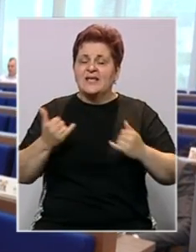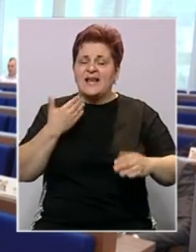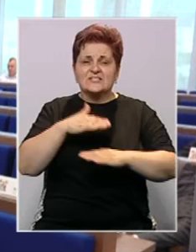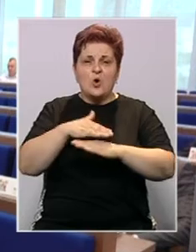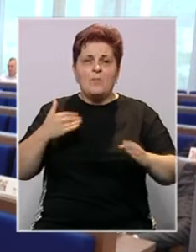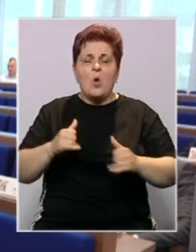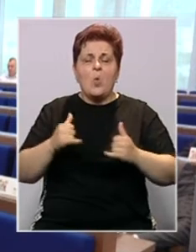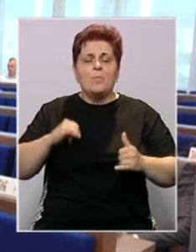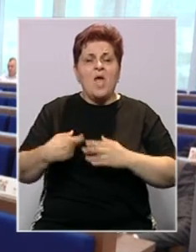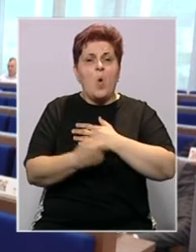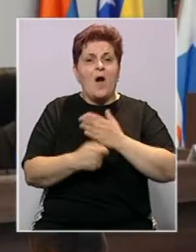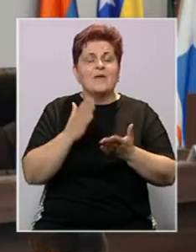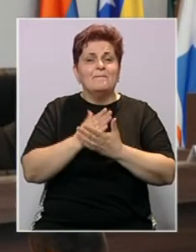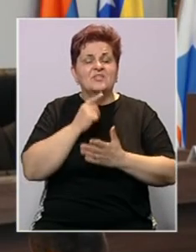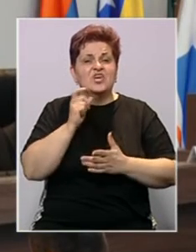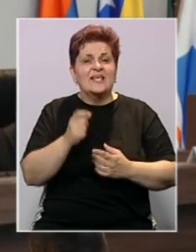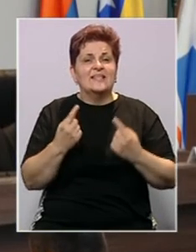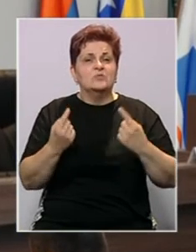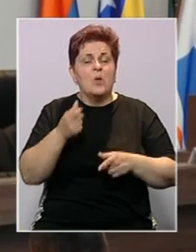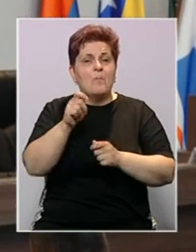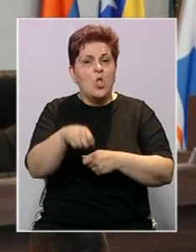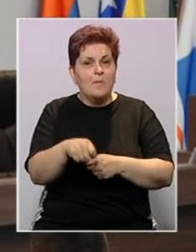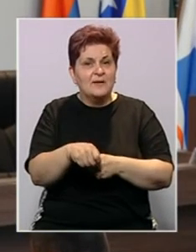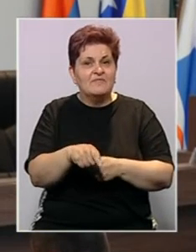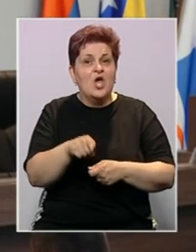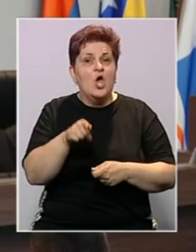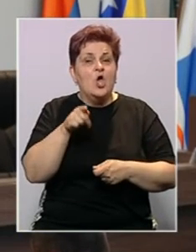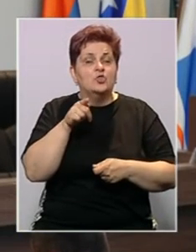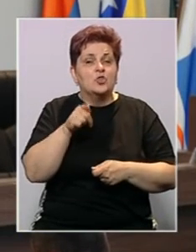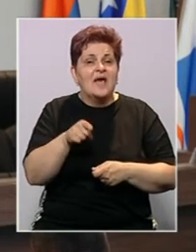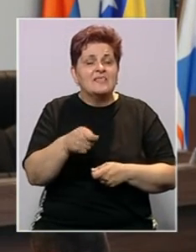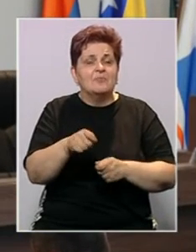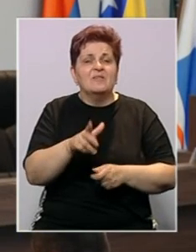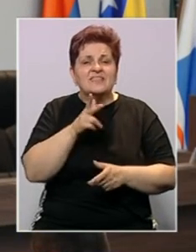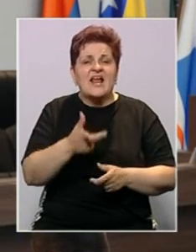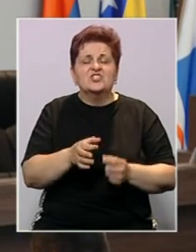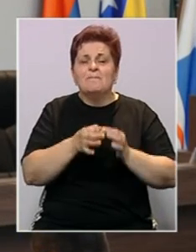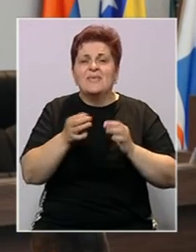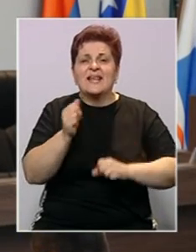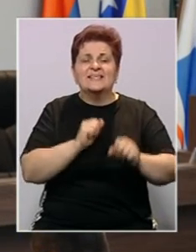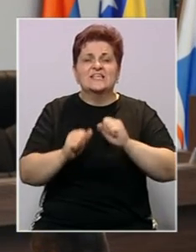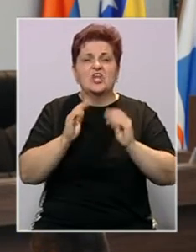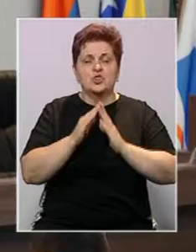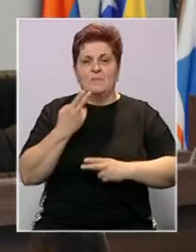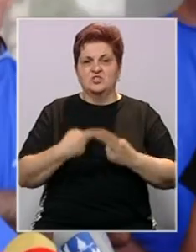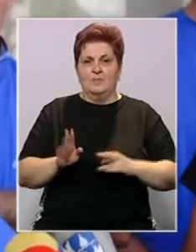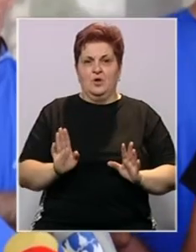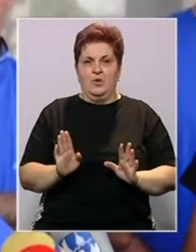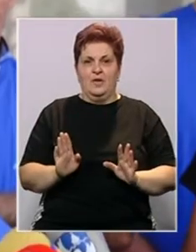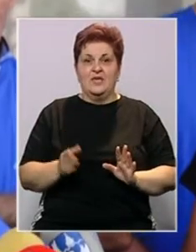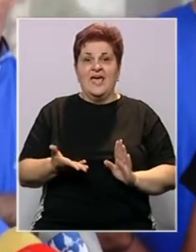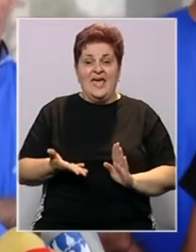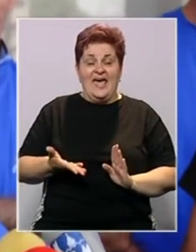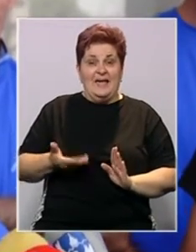parlamenta u Bijeljini u avgustu biće riječi o stanju u poljoprivredi. Do tada ratari traže donošenje seta mjera za zaštitu domaće proizvodnje. Da